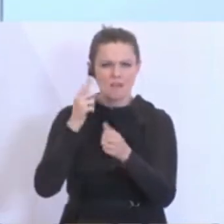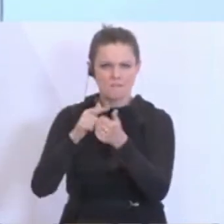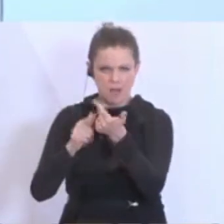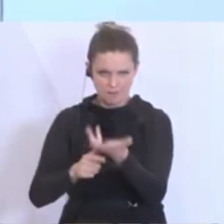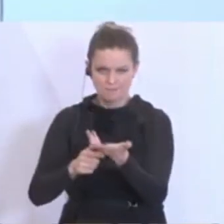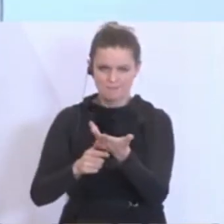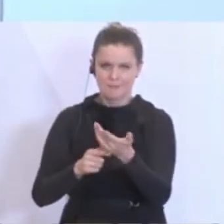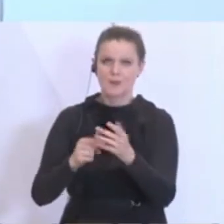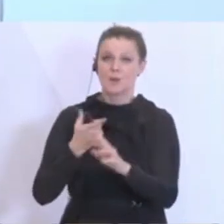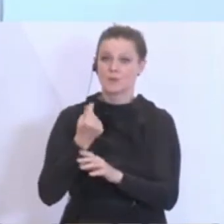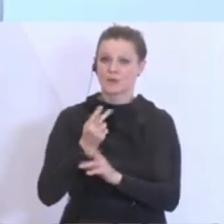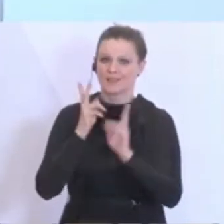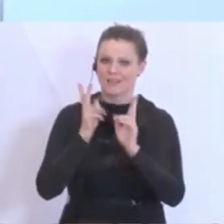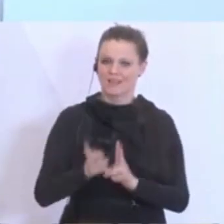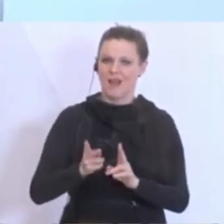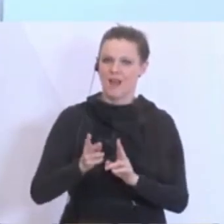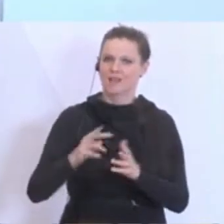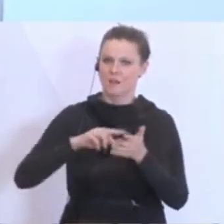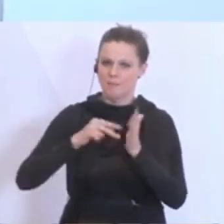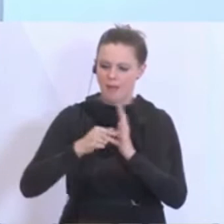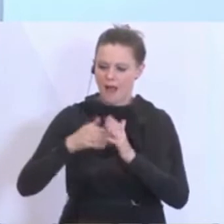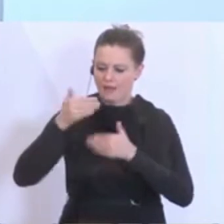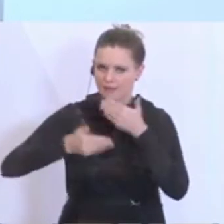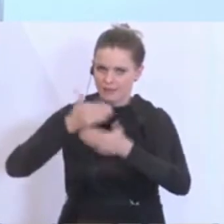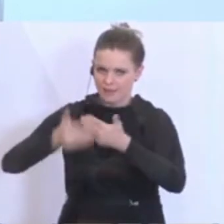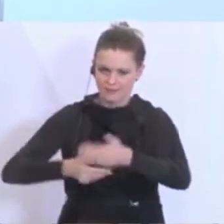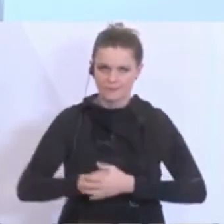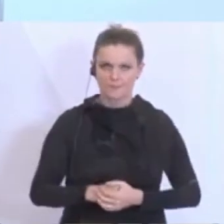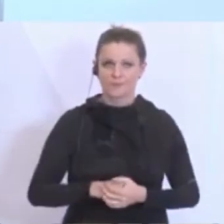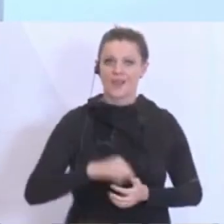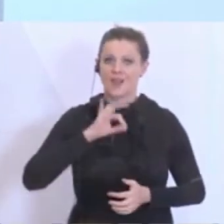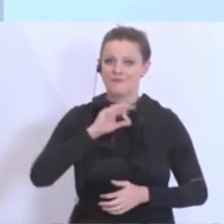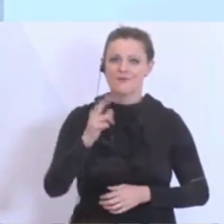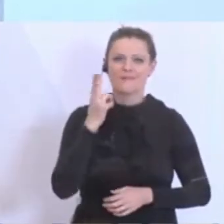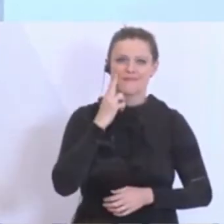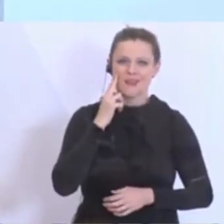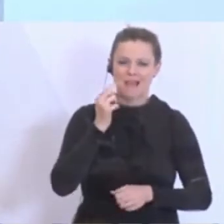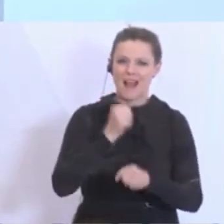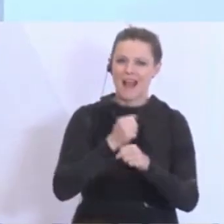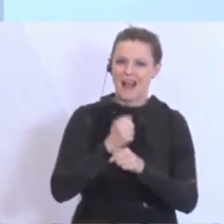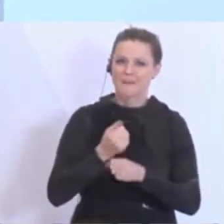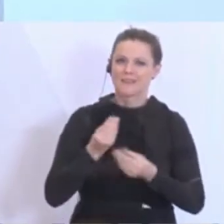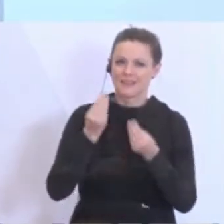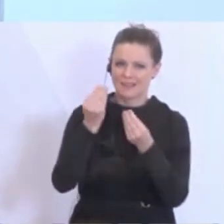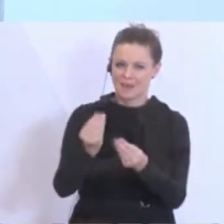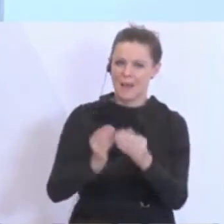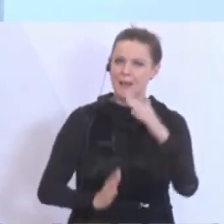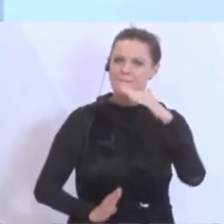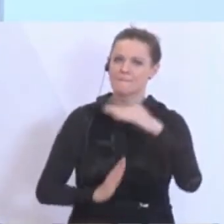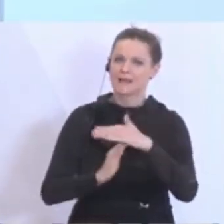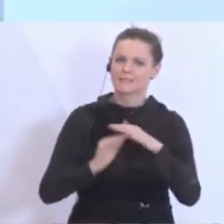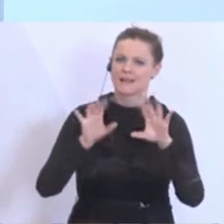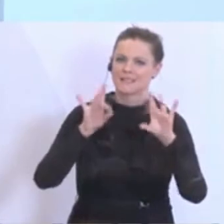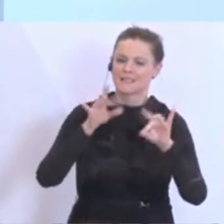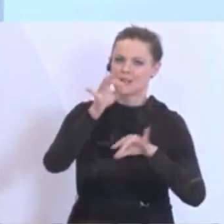Zeitpunkt. Für die Arbeitgeberseite ist die wichtige Botschaft, maximal 10% der gesamten